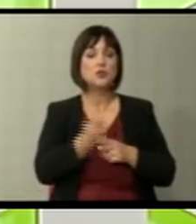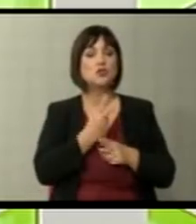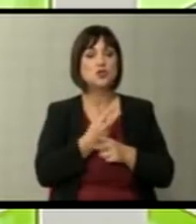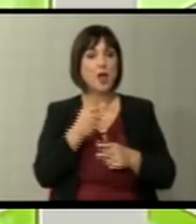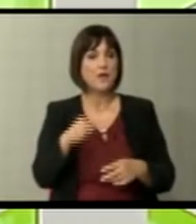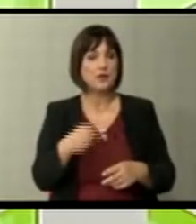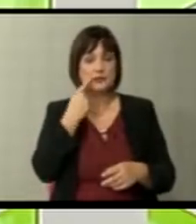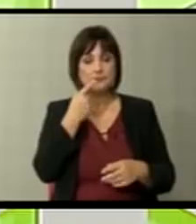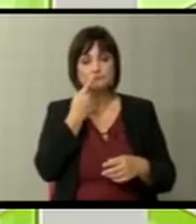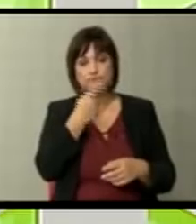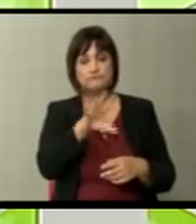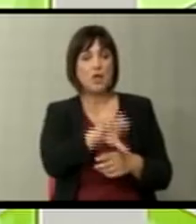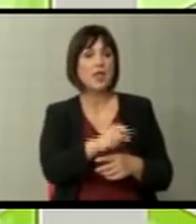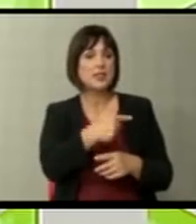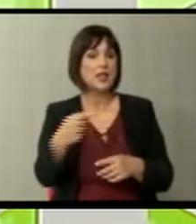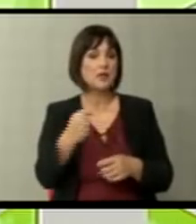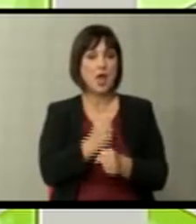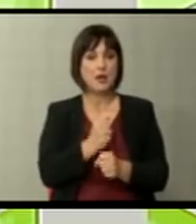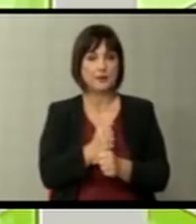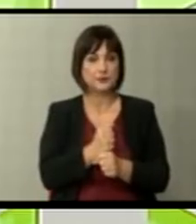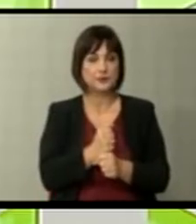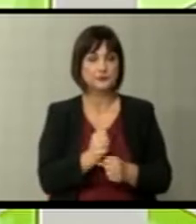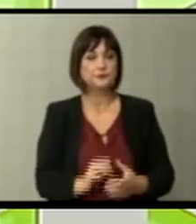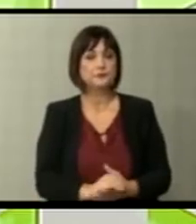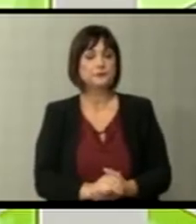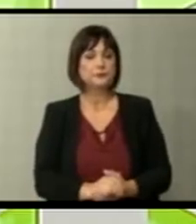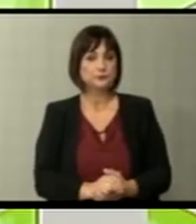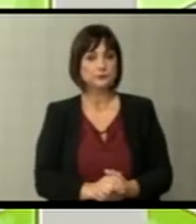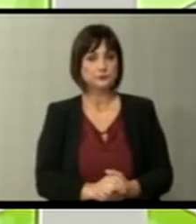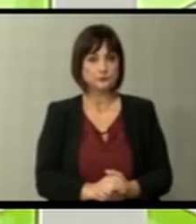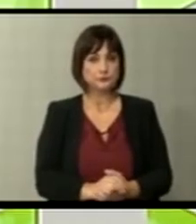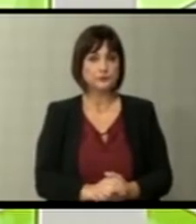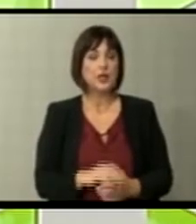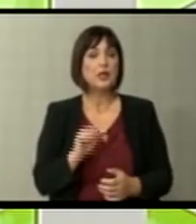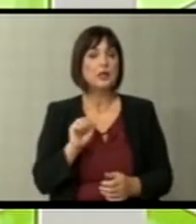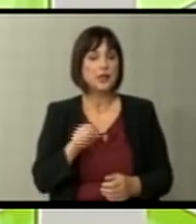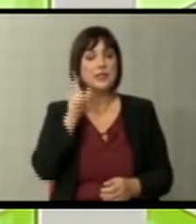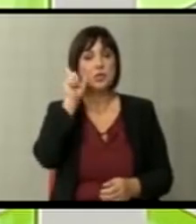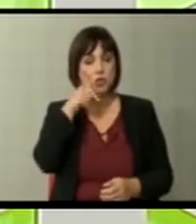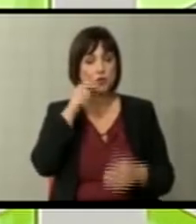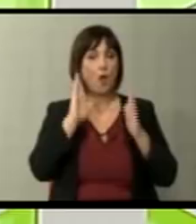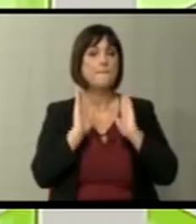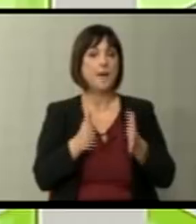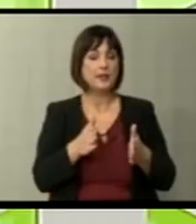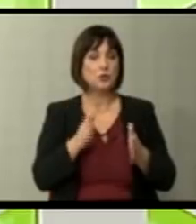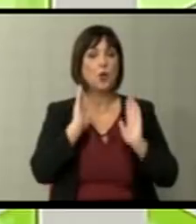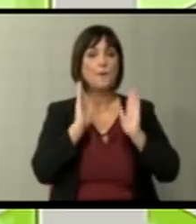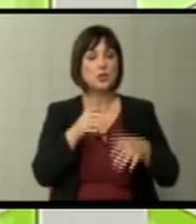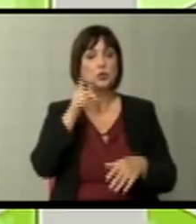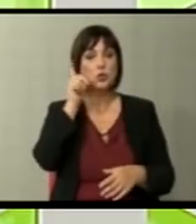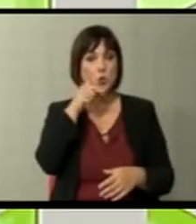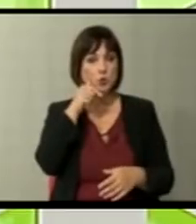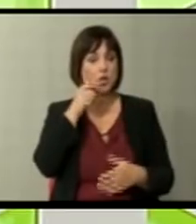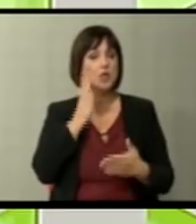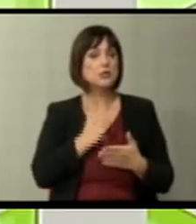се забележуваат негативни процеси. Значи да, ни се оттежнува патот, меѓутоа патот ни се оттежнува,